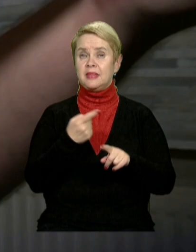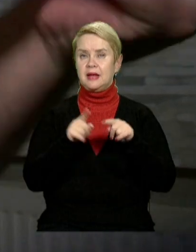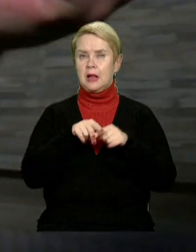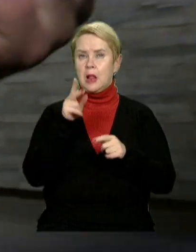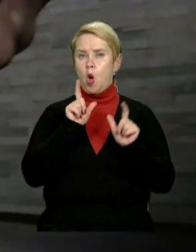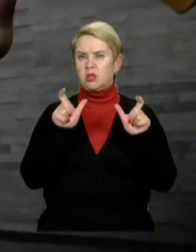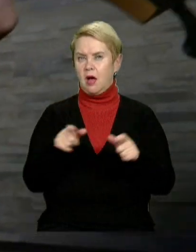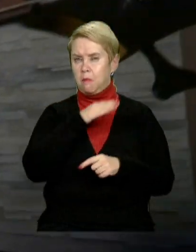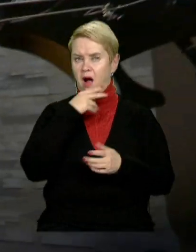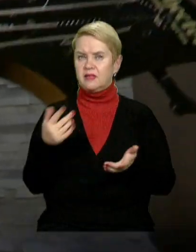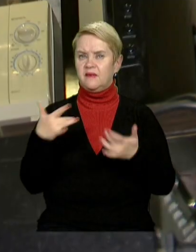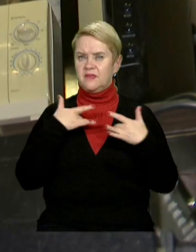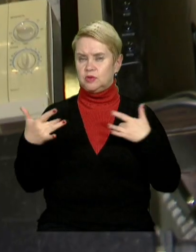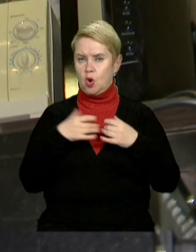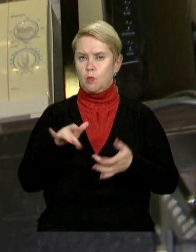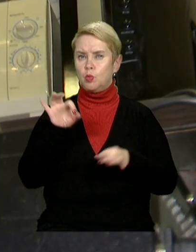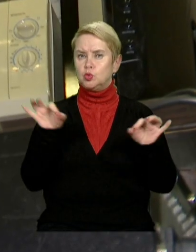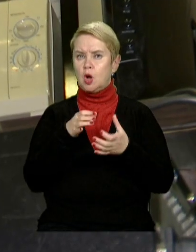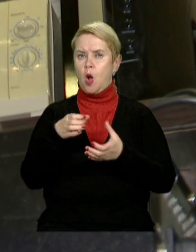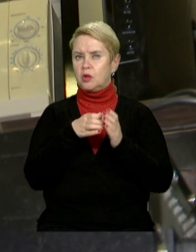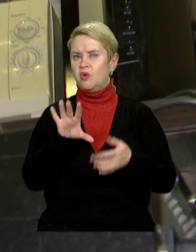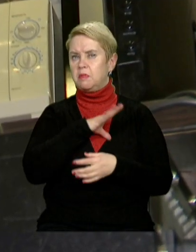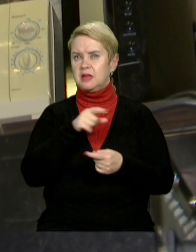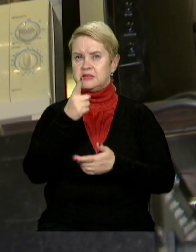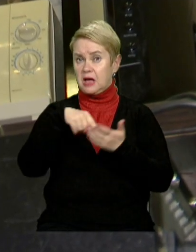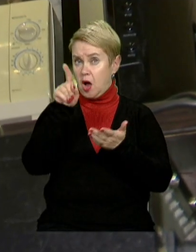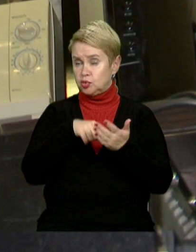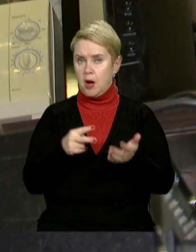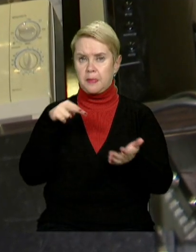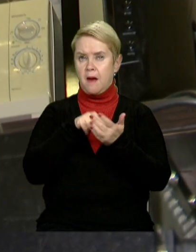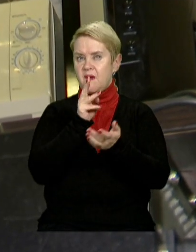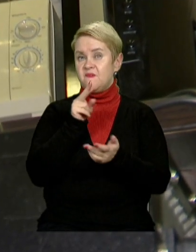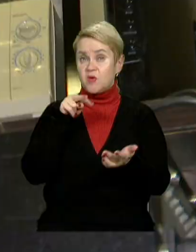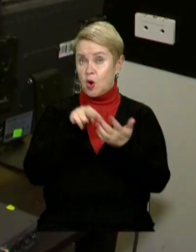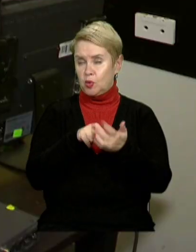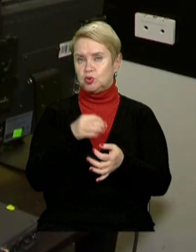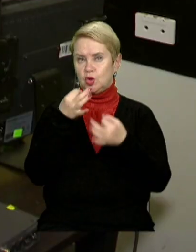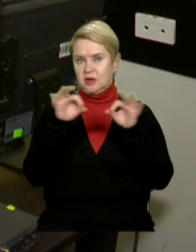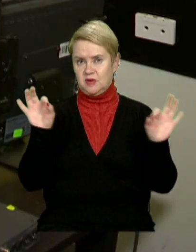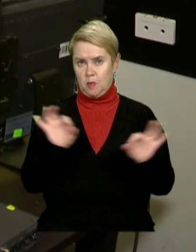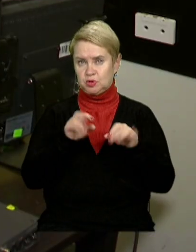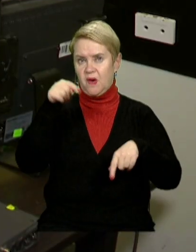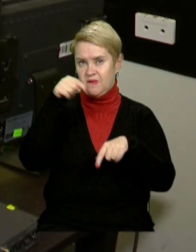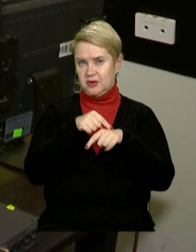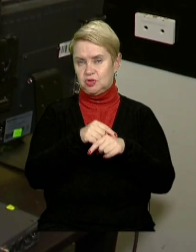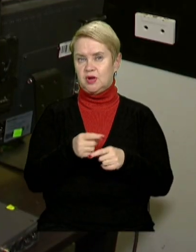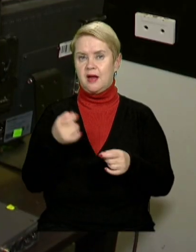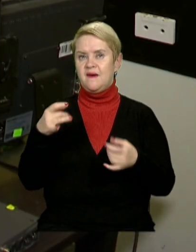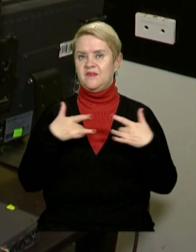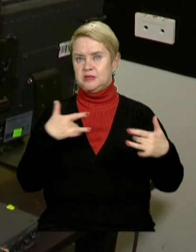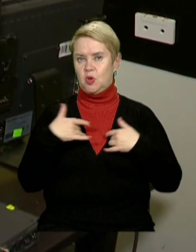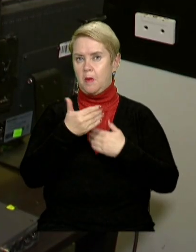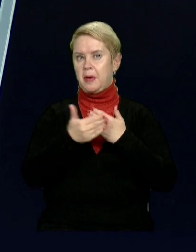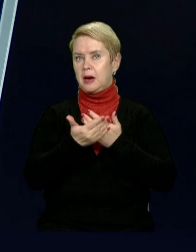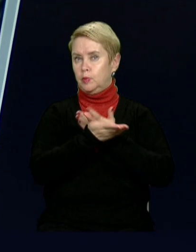локдаун виступи багатьох музичних колективів були скасовані, тому пряме включення у фестиваль дозволяє музикантам знову відчути драйв виступи